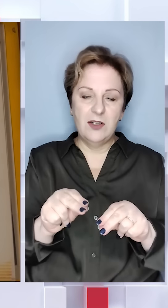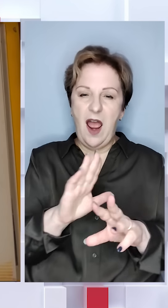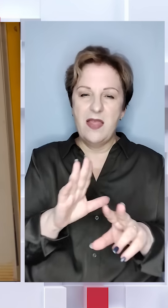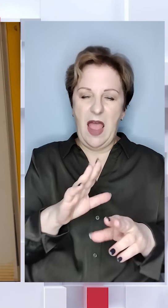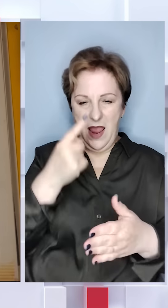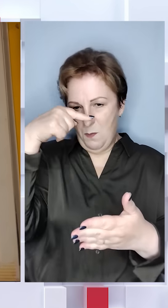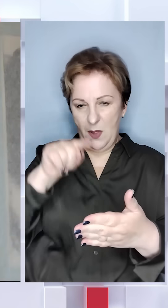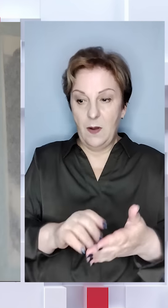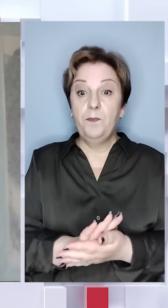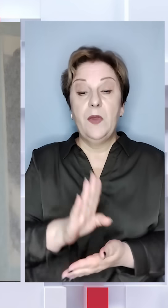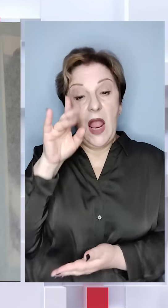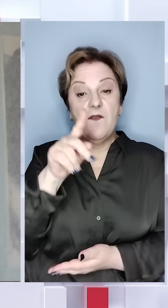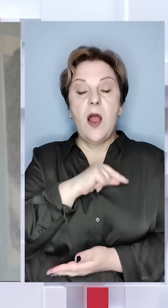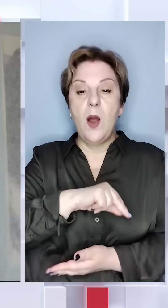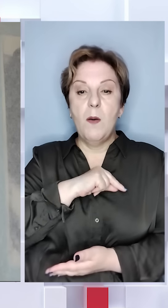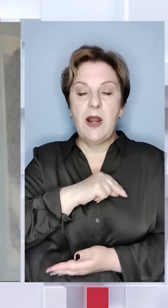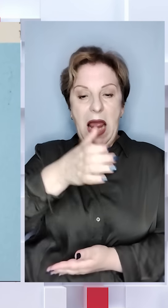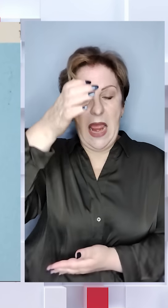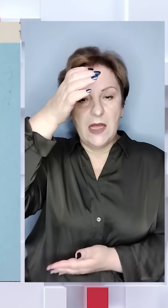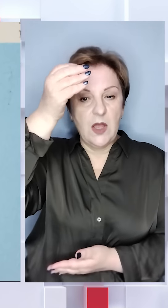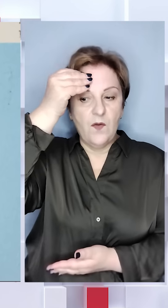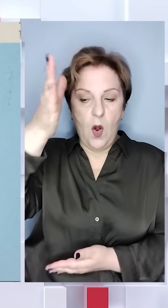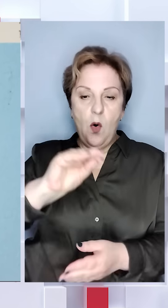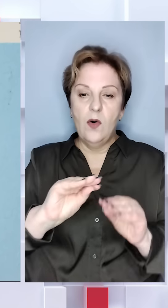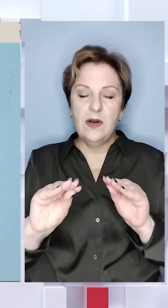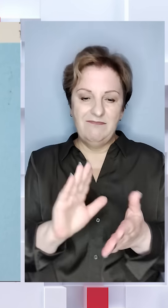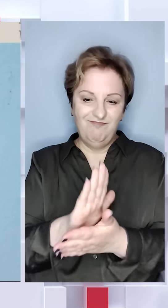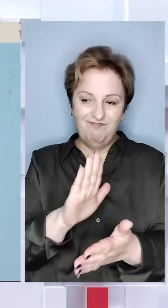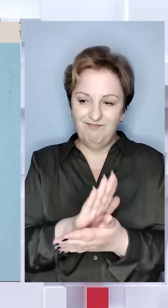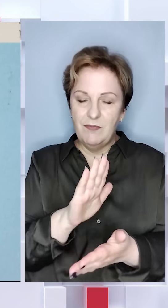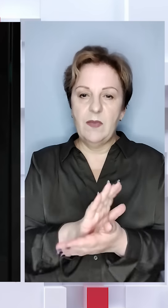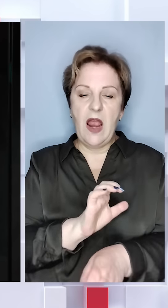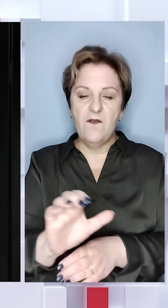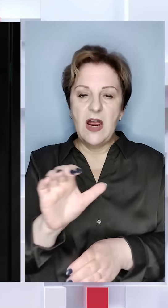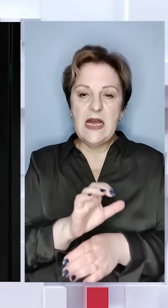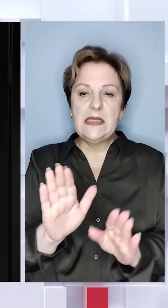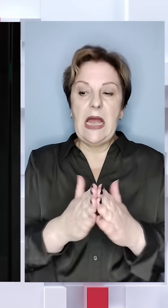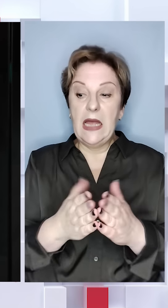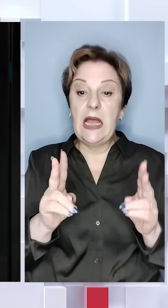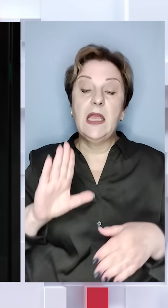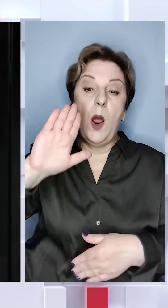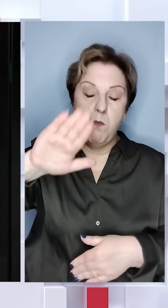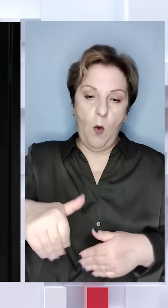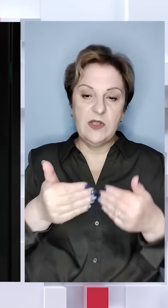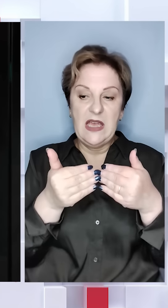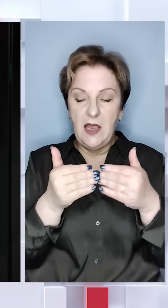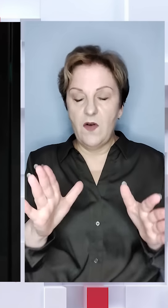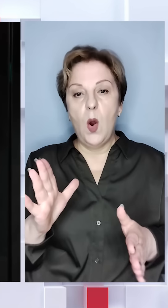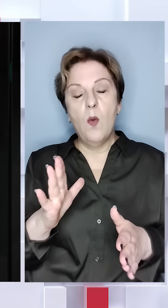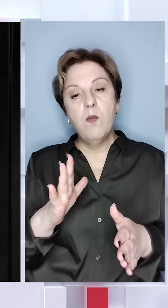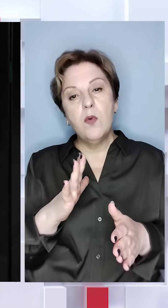неблагонадійним. Він працював науковій думці, редактором, і виходили книги, які постфактом, після виходу,